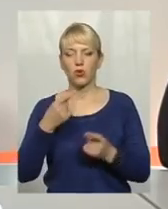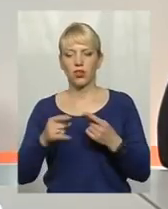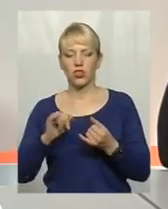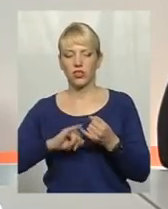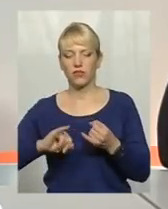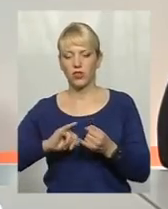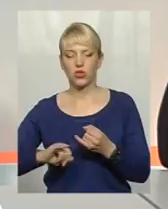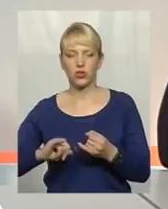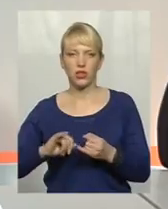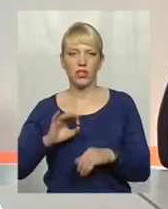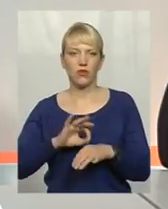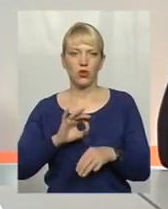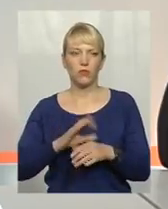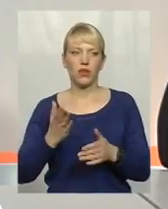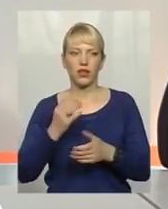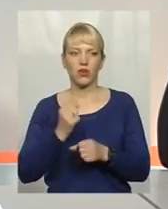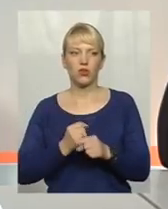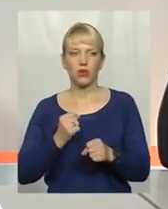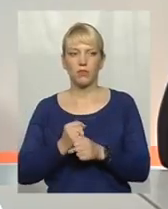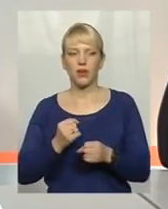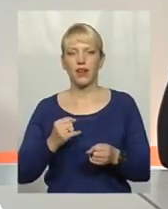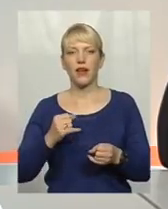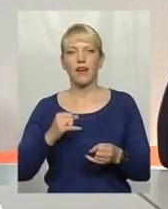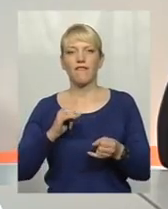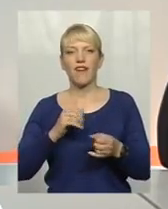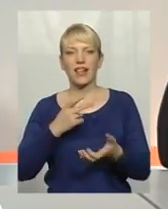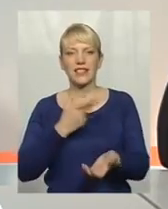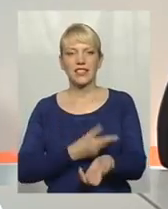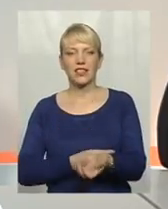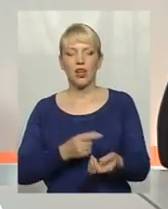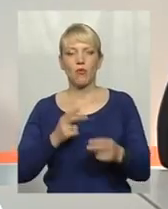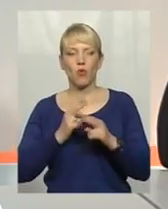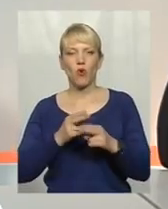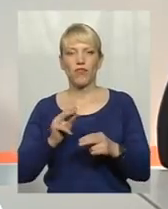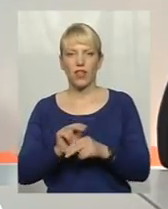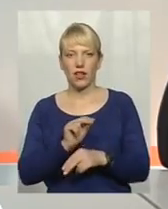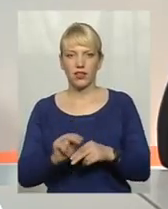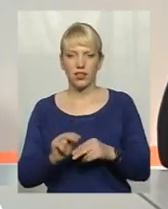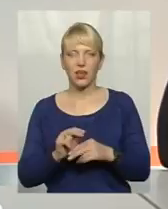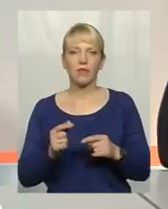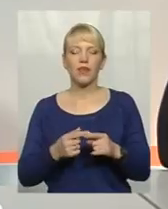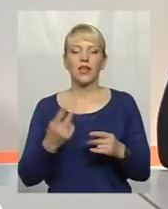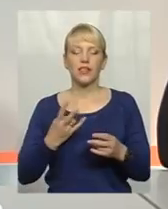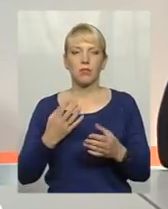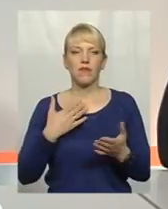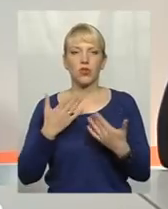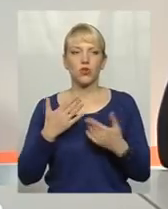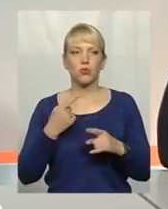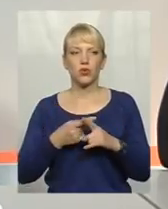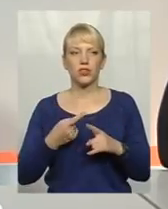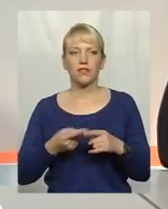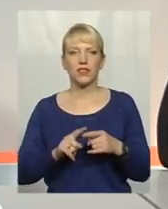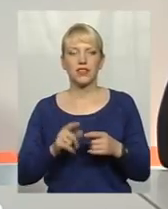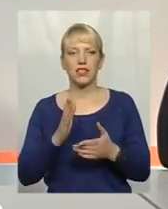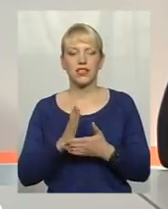яких розроблена вакцинопрофілактика. І до вакцинопрофілактики треба відноситись позитивно, тому що це